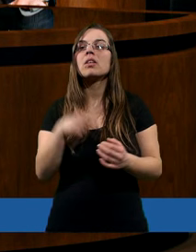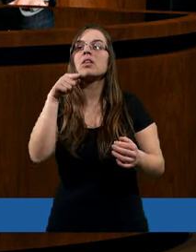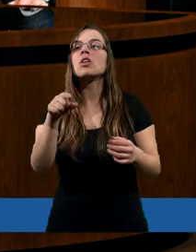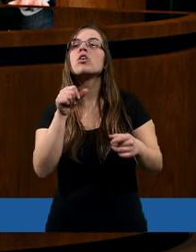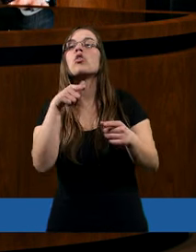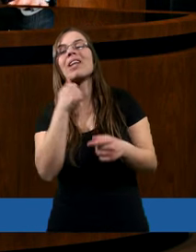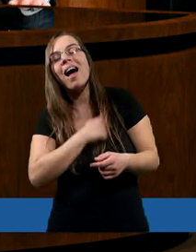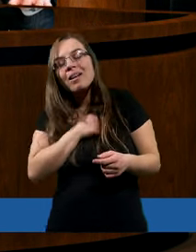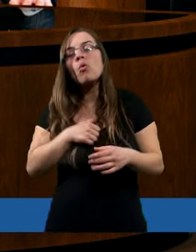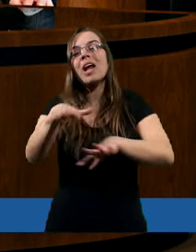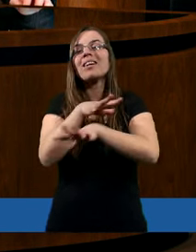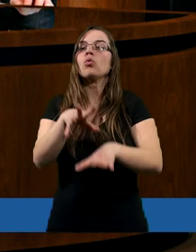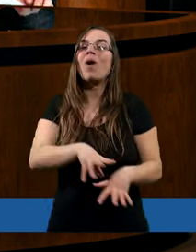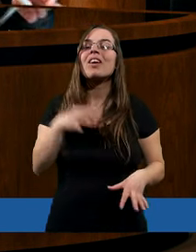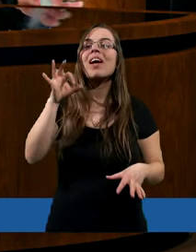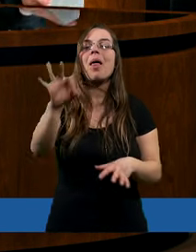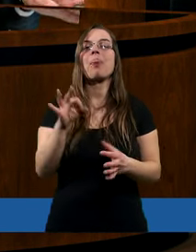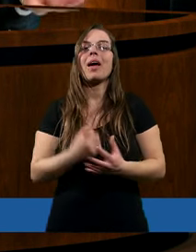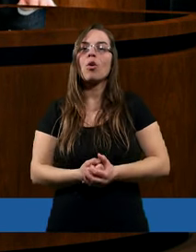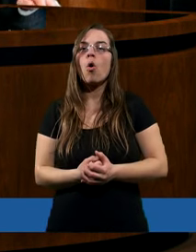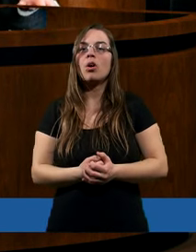to zasmucanie Ducha Świętego